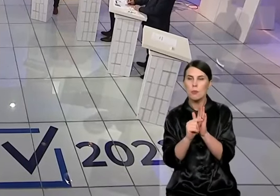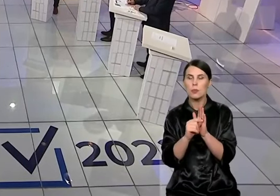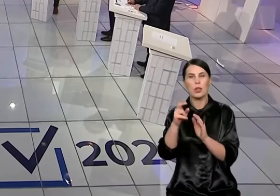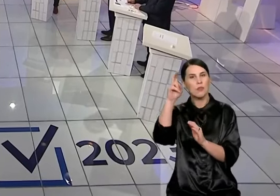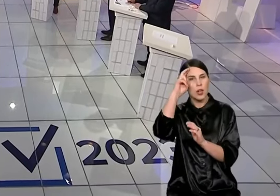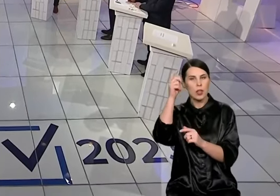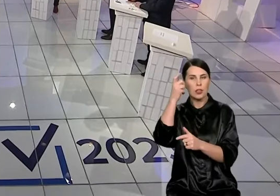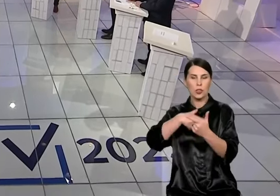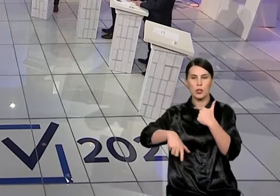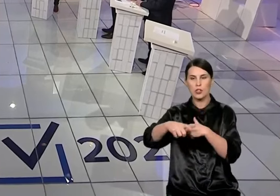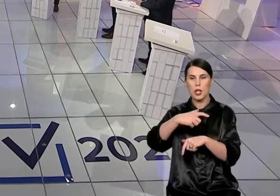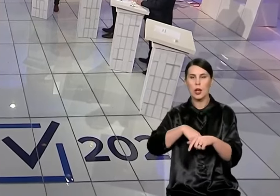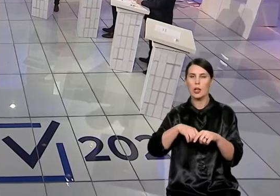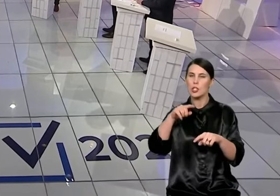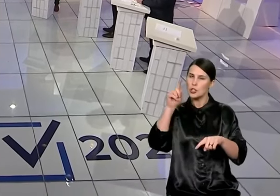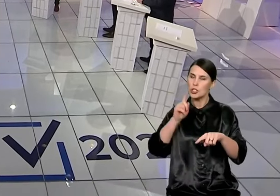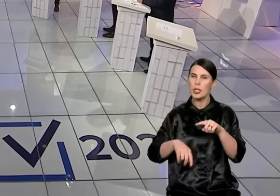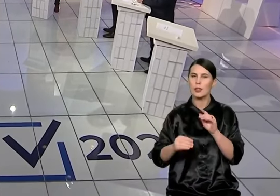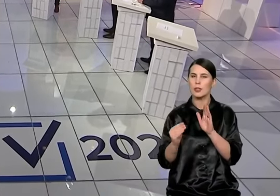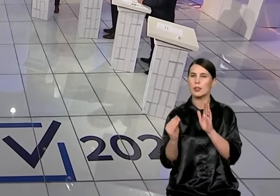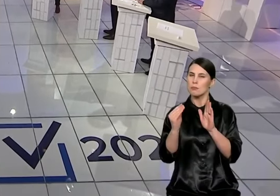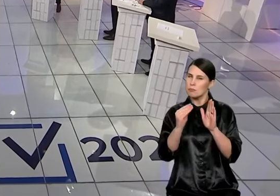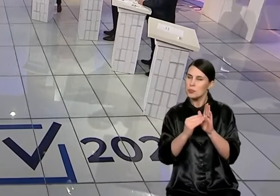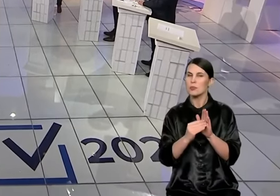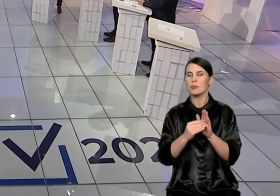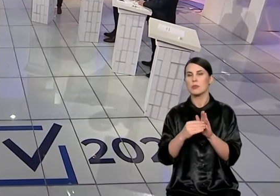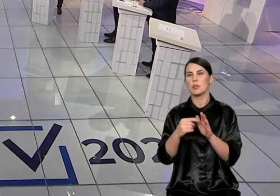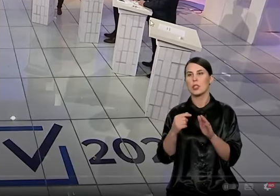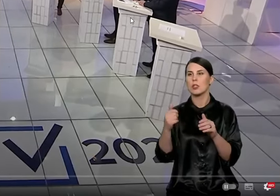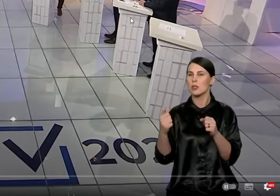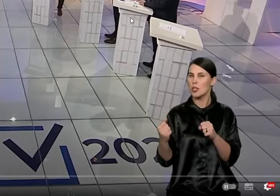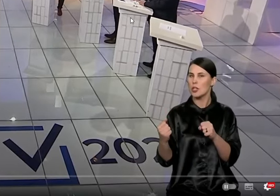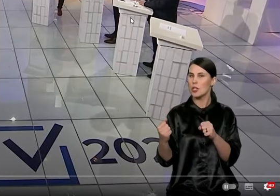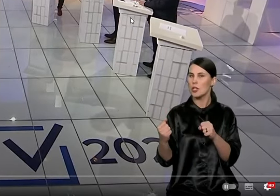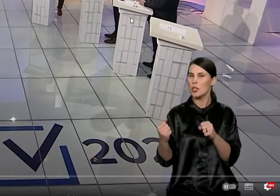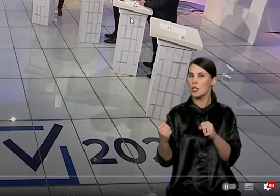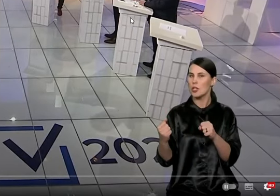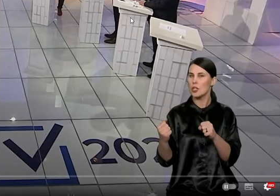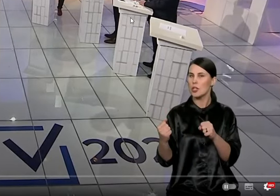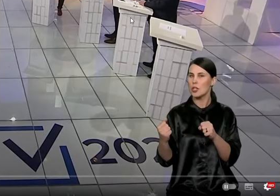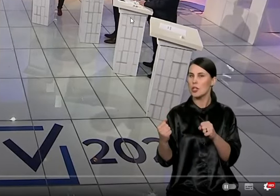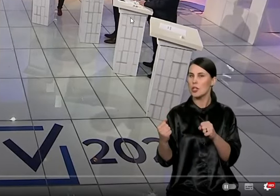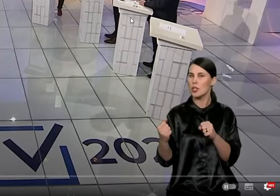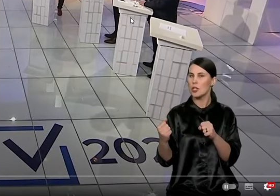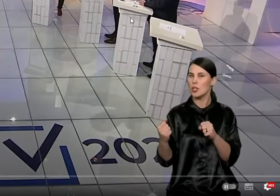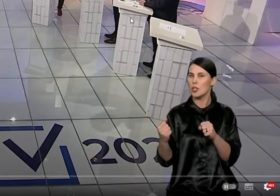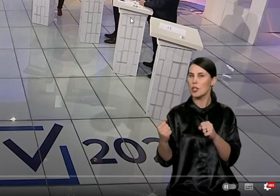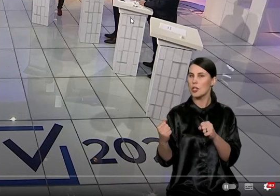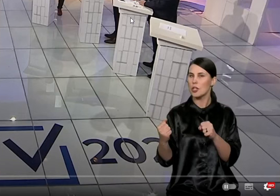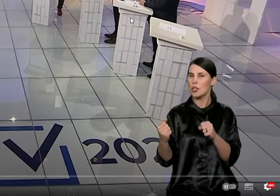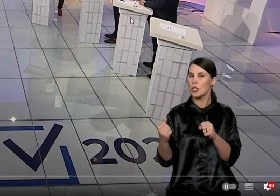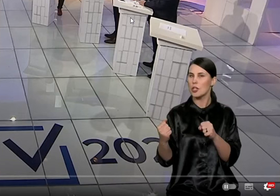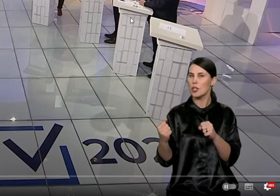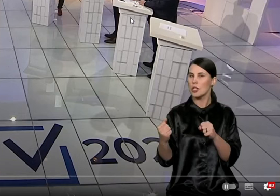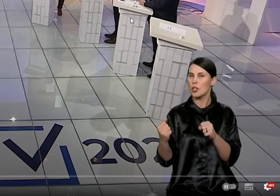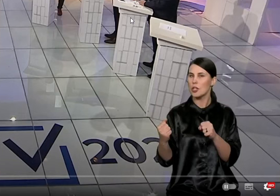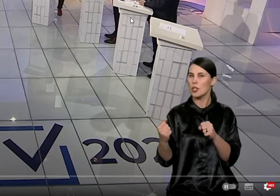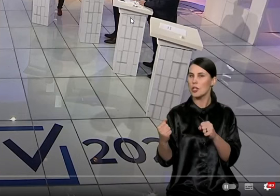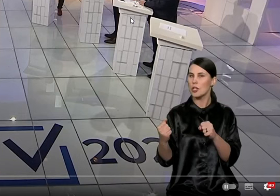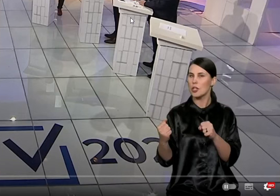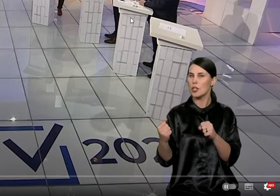įrengti tose teritorijuose. Ačiū. Toliau Tomas Vytautas Raskėvės. Vėl, čia nebūt blogos atsakymas tą klausimą.